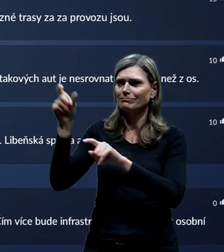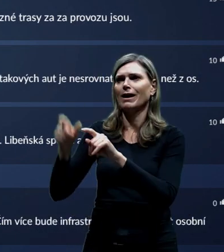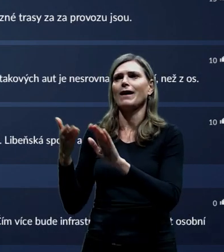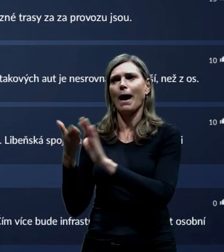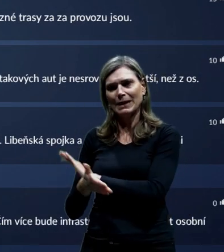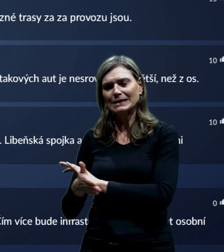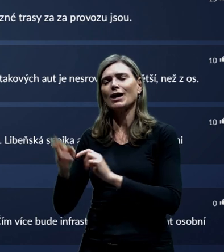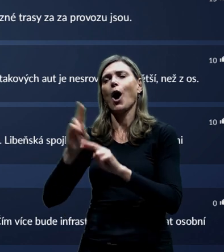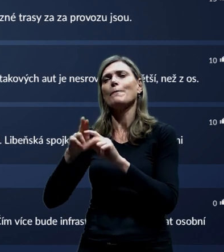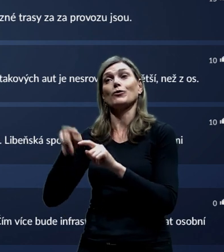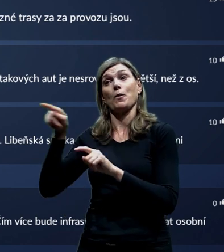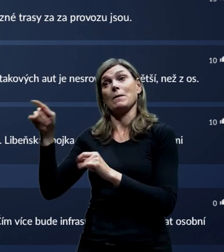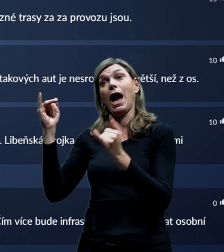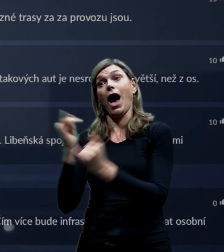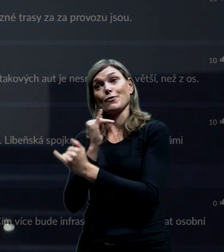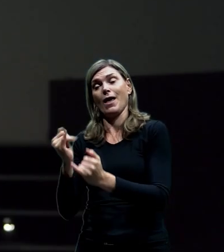zodpovědět na svém Facebooku,